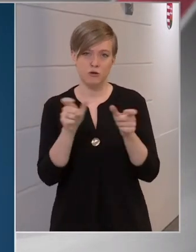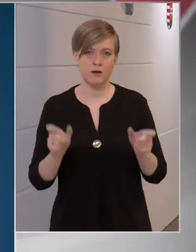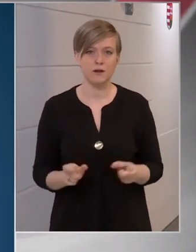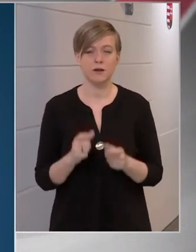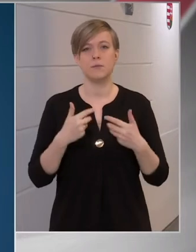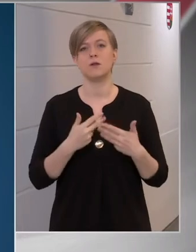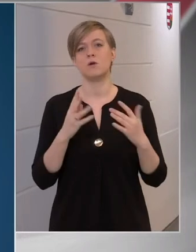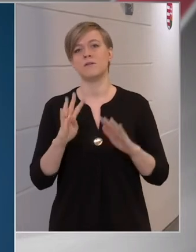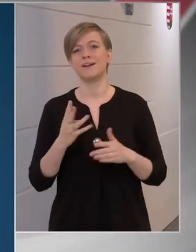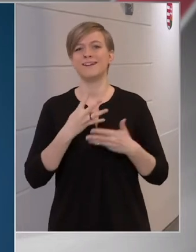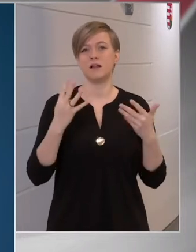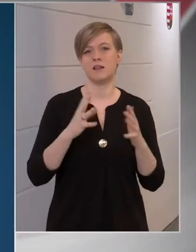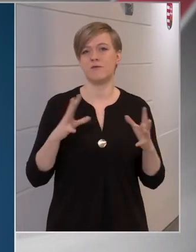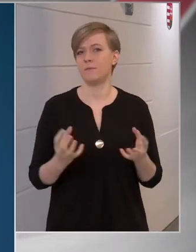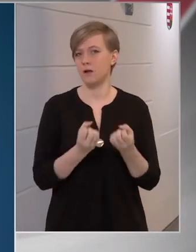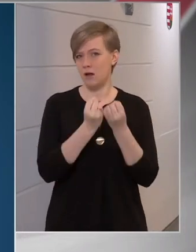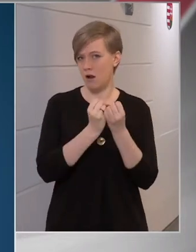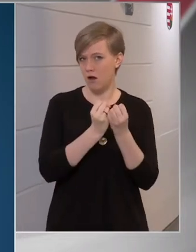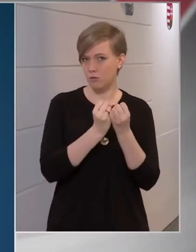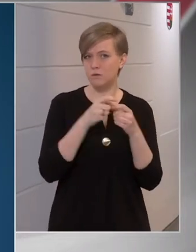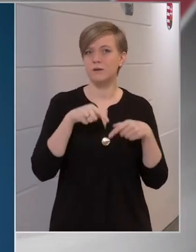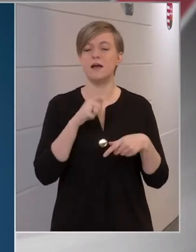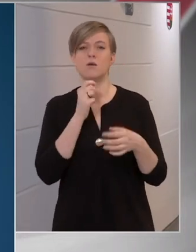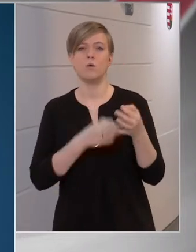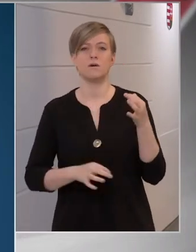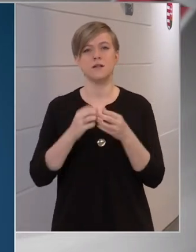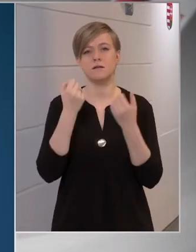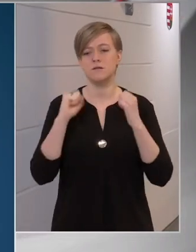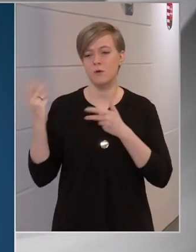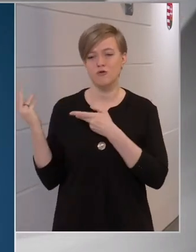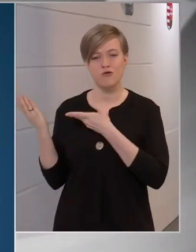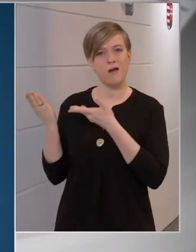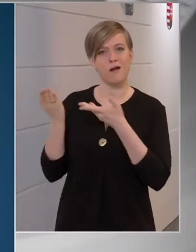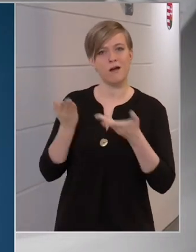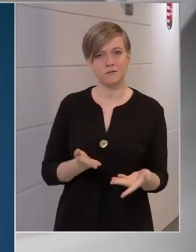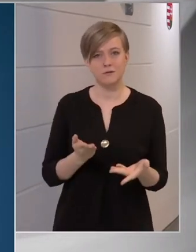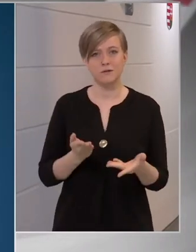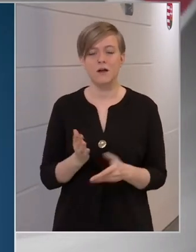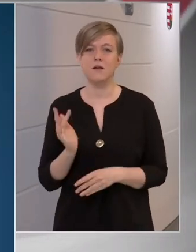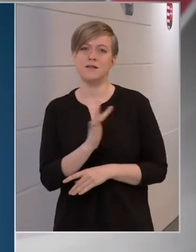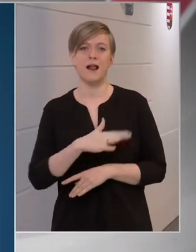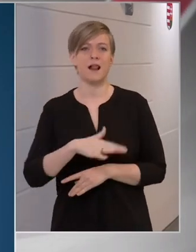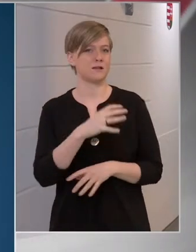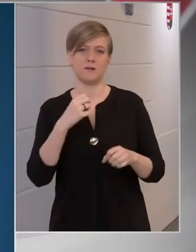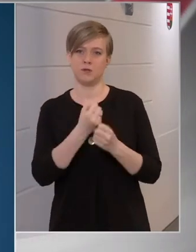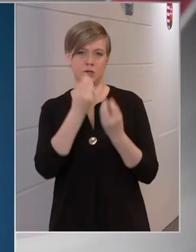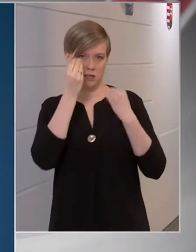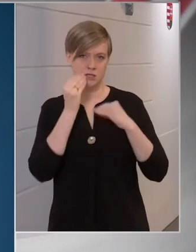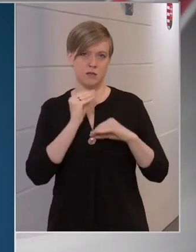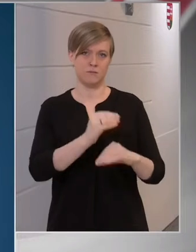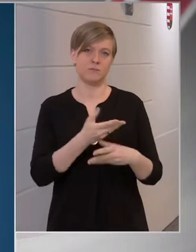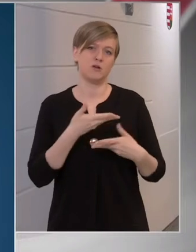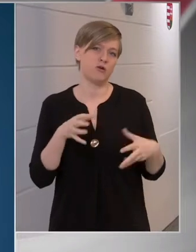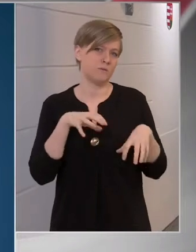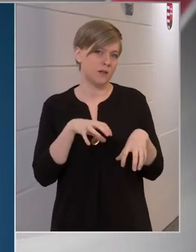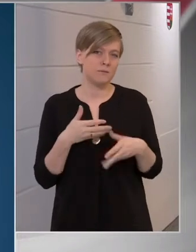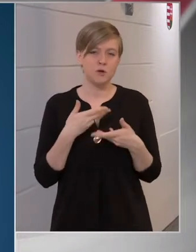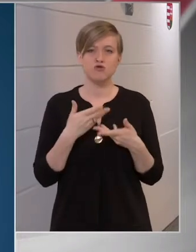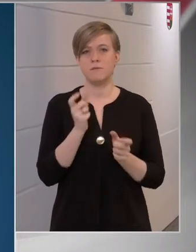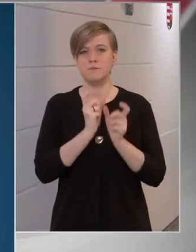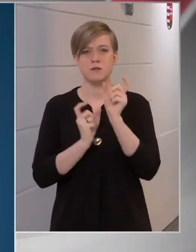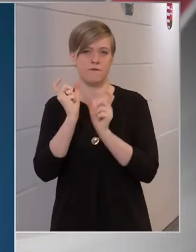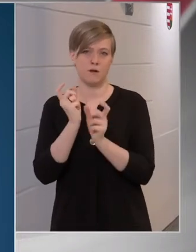amelyek 89-90-ben kialakultak, és ennek az országnak szabadságot hoztak, az ellenzék nem tartja tiszteletben, sem tettekben, sem